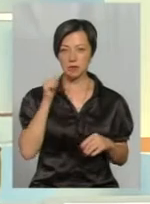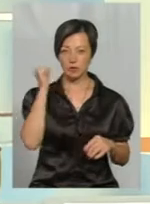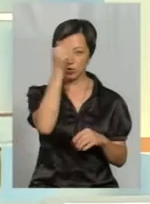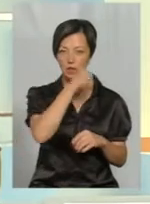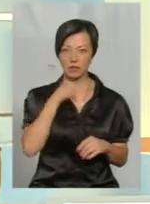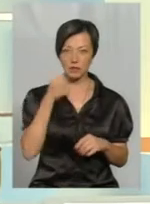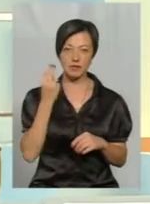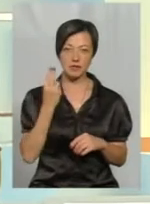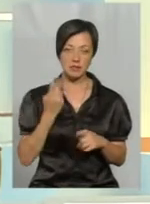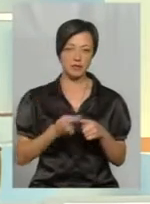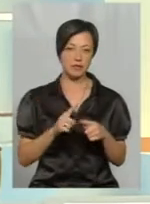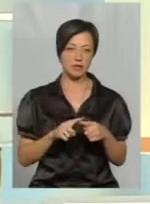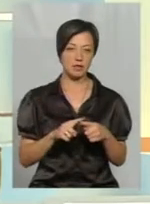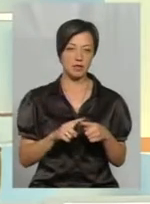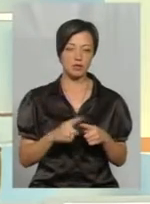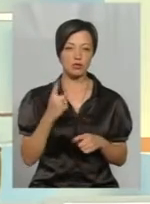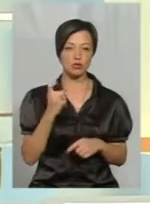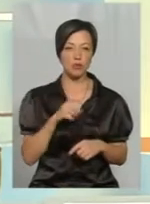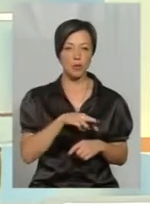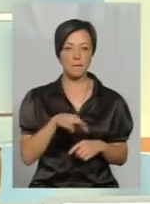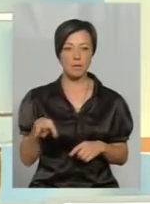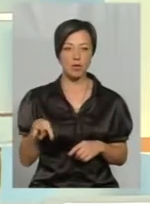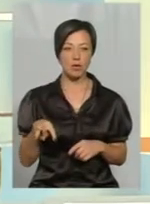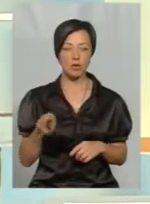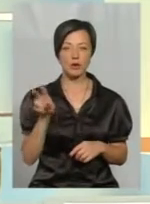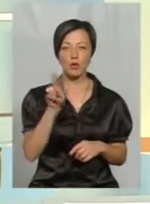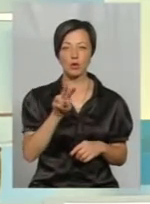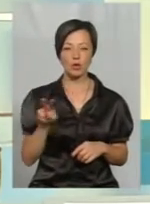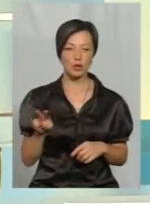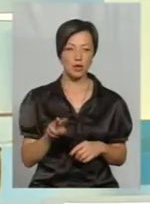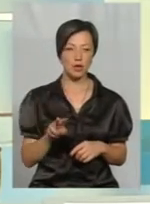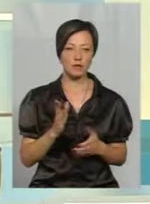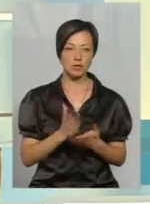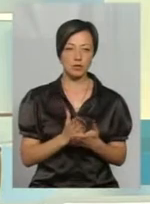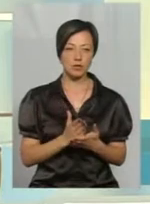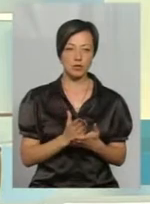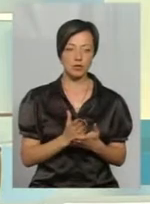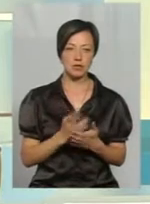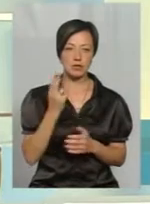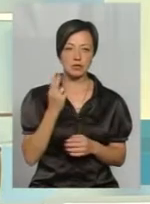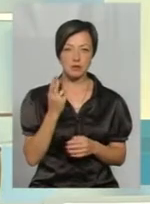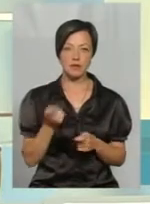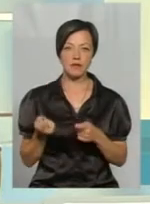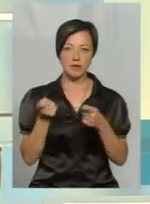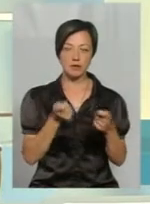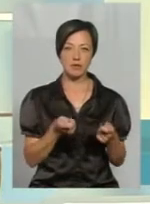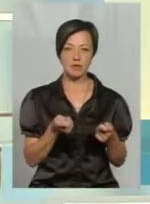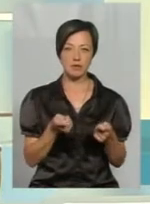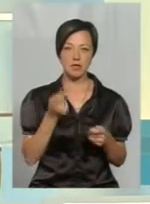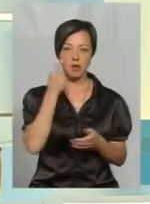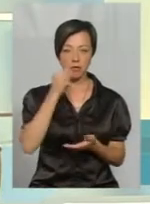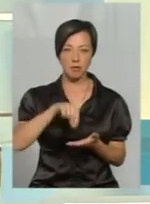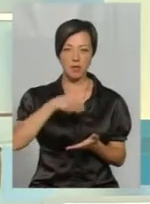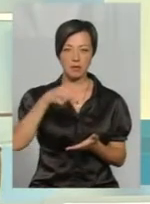в цифрі, це 100 мільйонів доларів становить цифра, на яку вивезли мед.